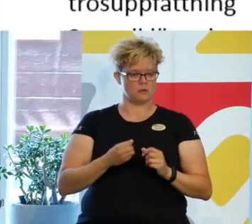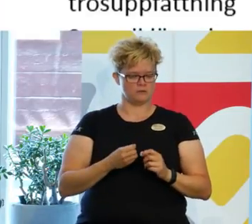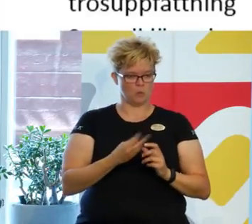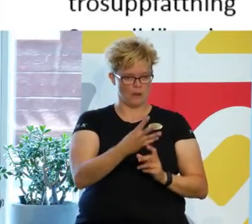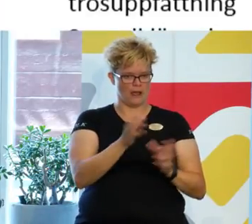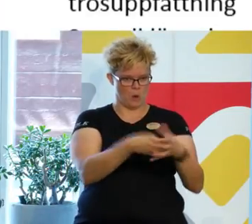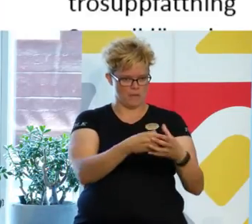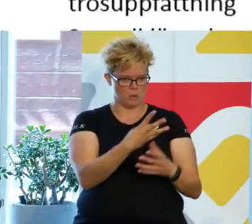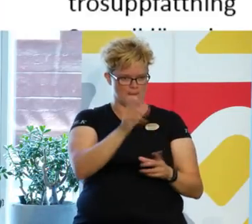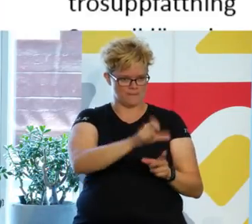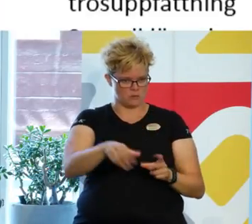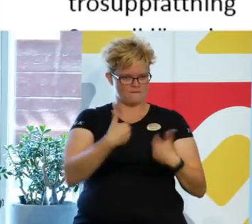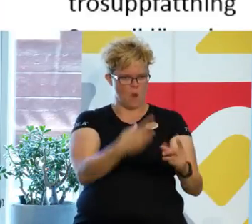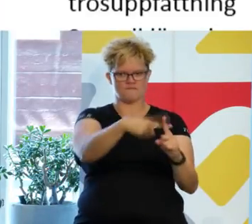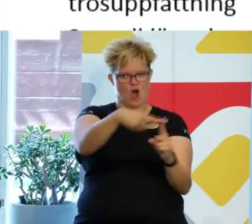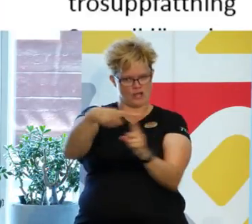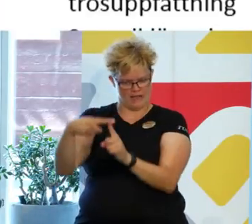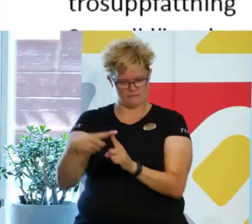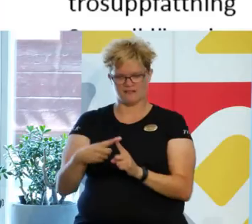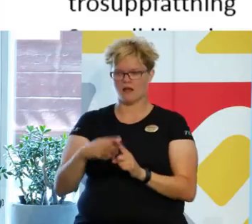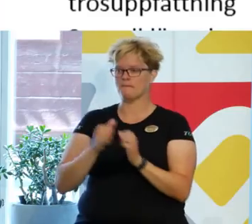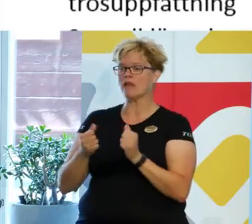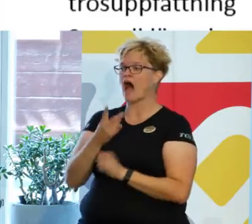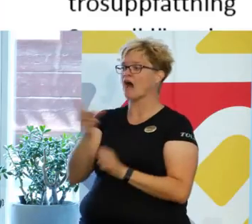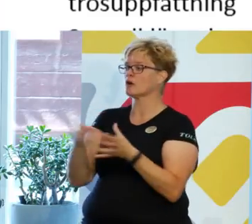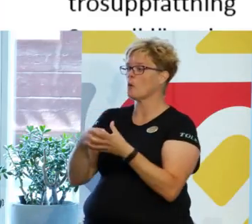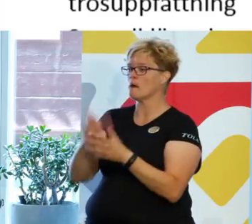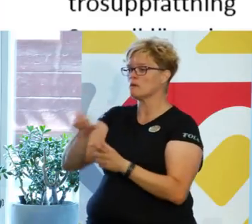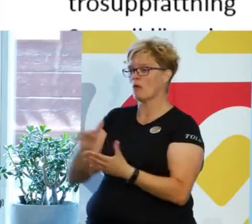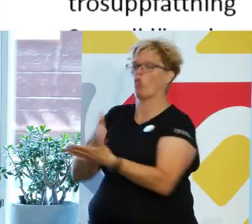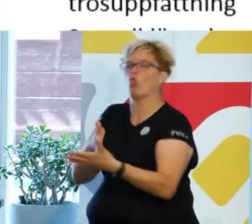grupper och individer. Och som skapar hinder för andra.